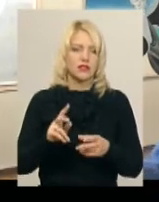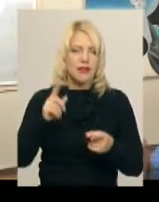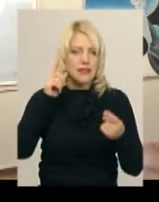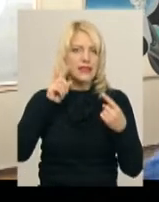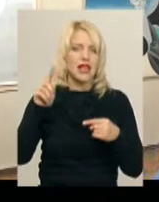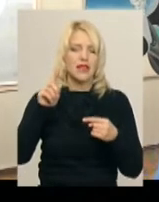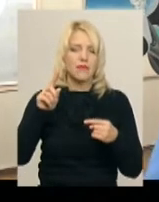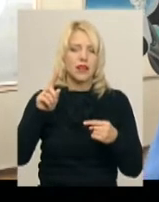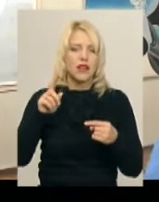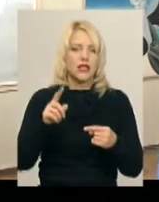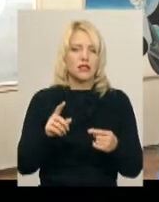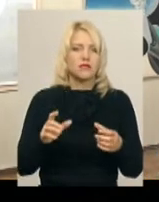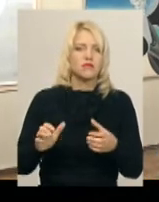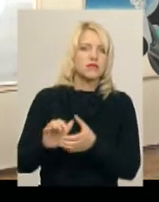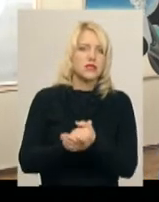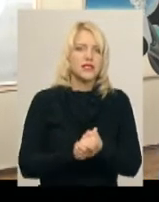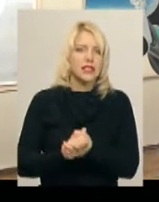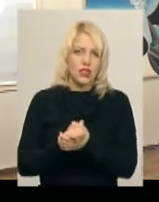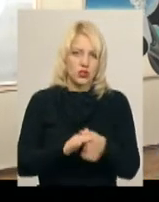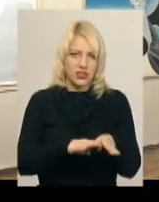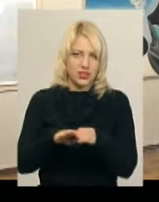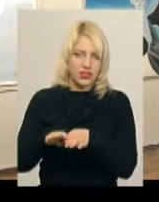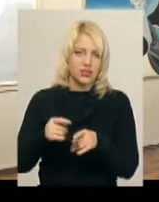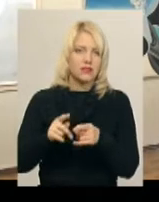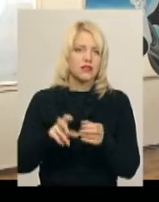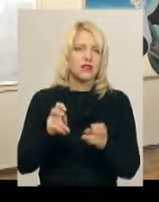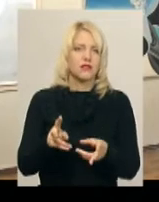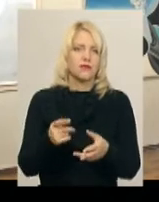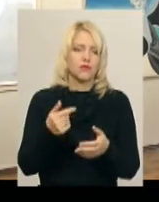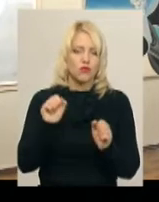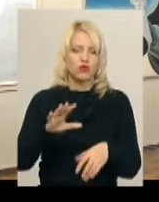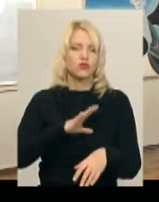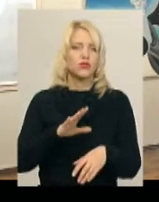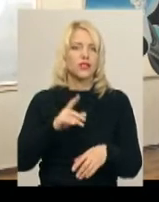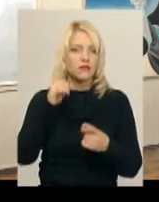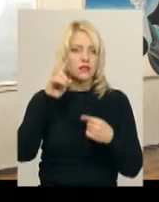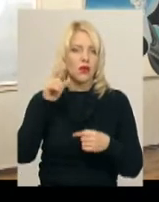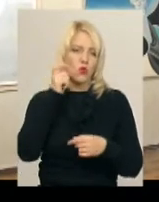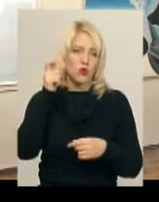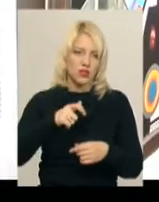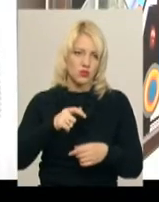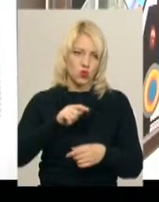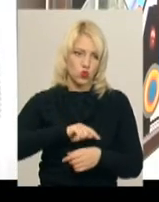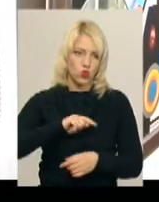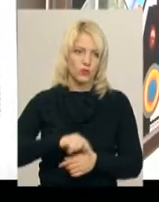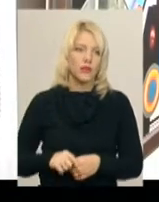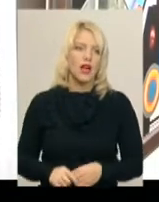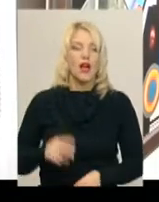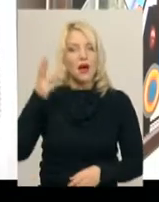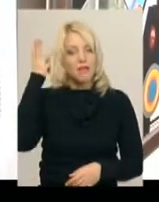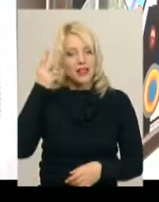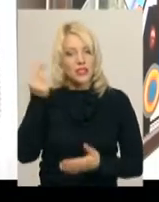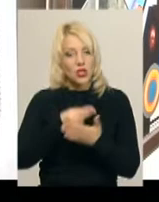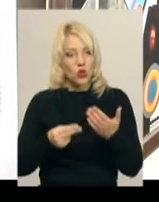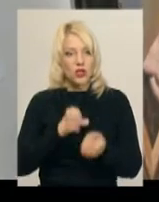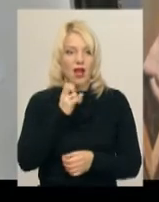цілісності. І я навіть вважаю, що це може бути ідеєю українського духу. Хмельницький художник